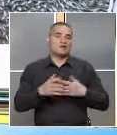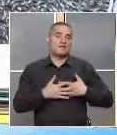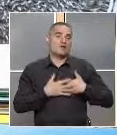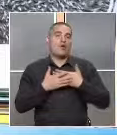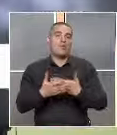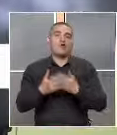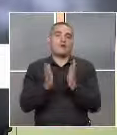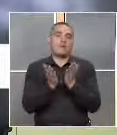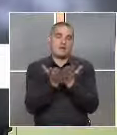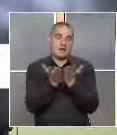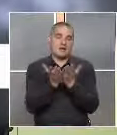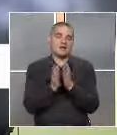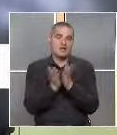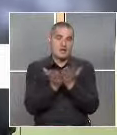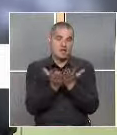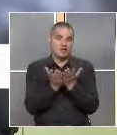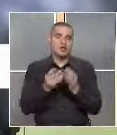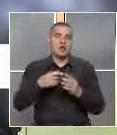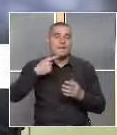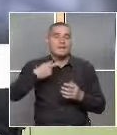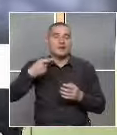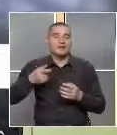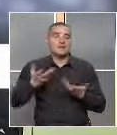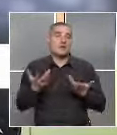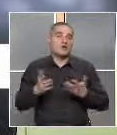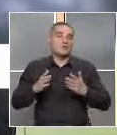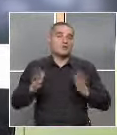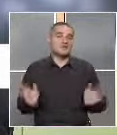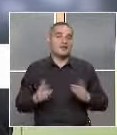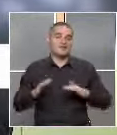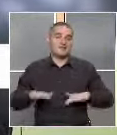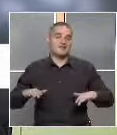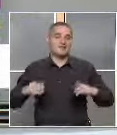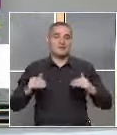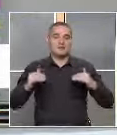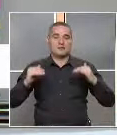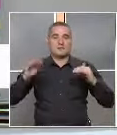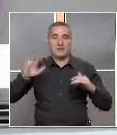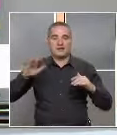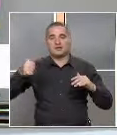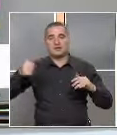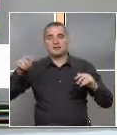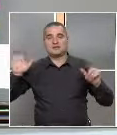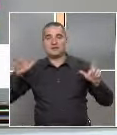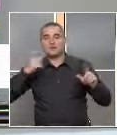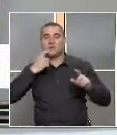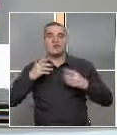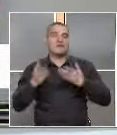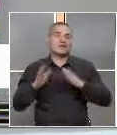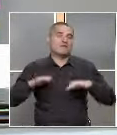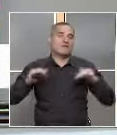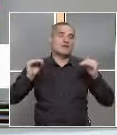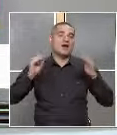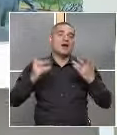към книгите, към четенето на приказки. Вече когато станат децата на пет, шест, седем години, такива